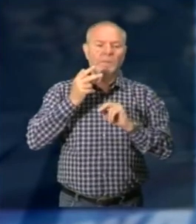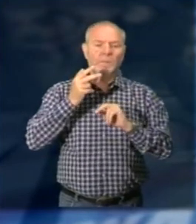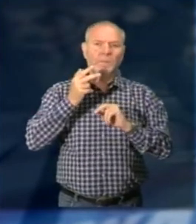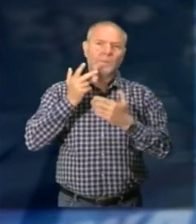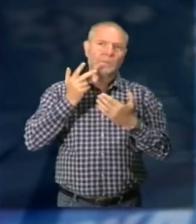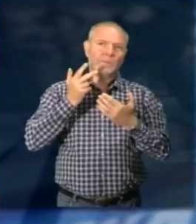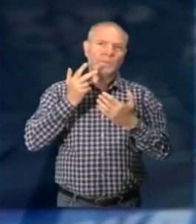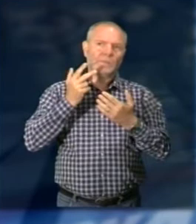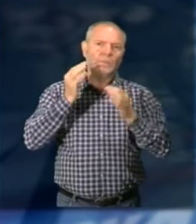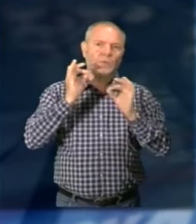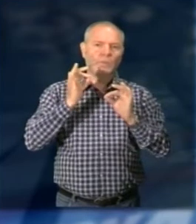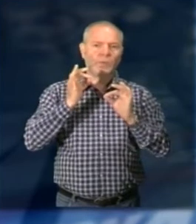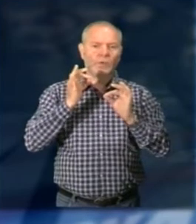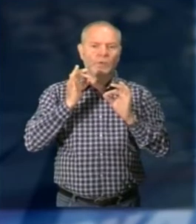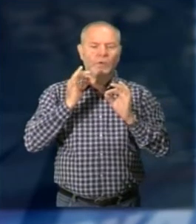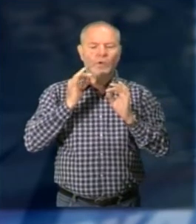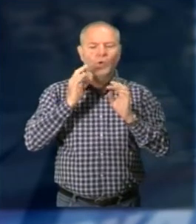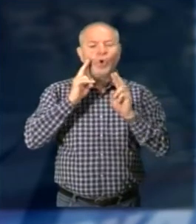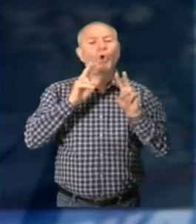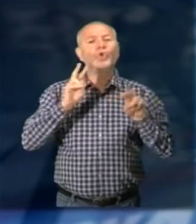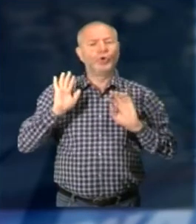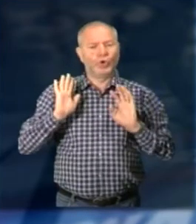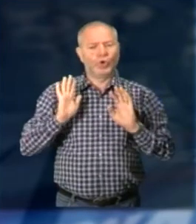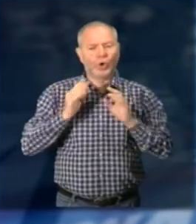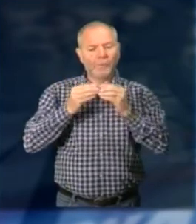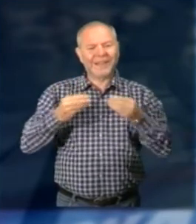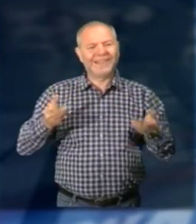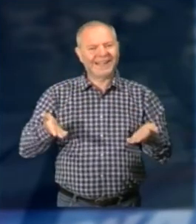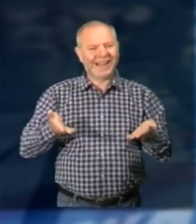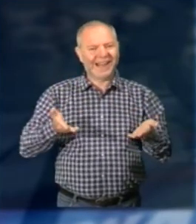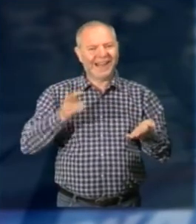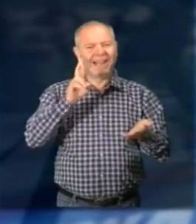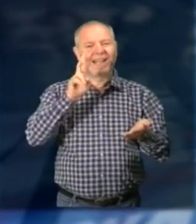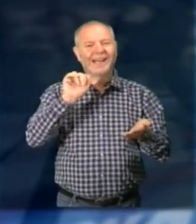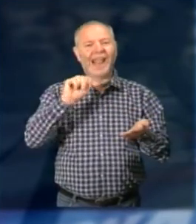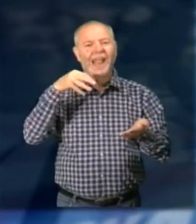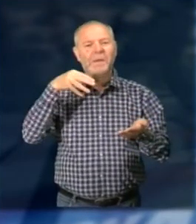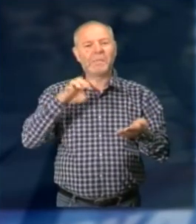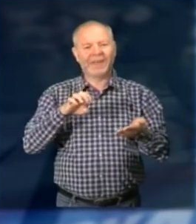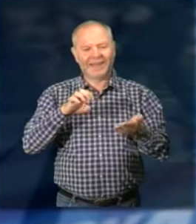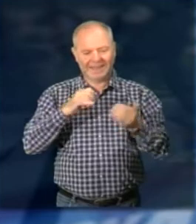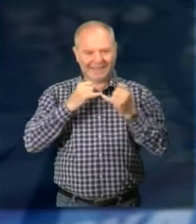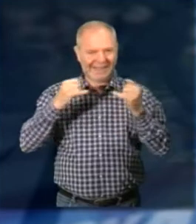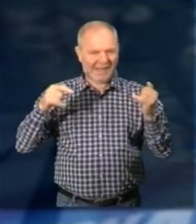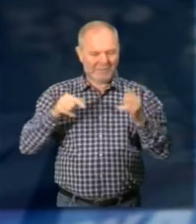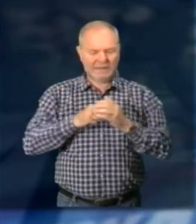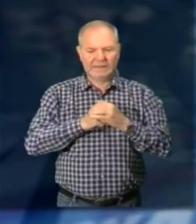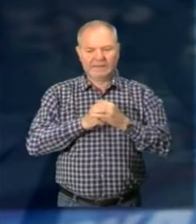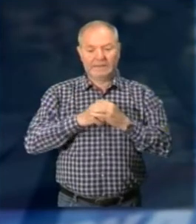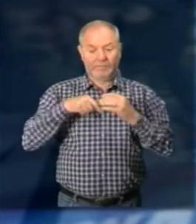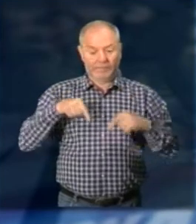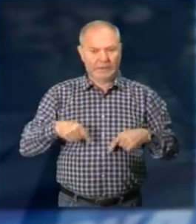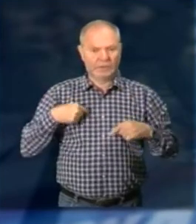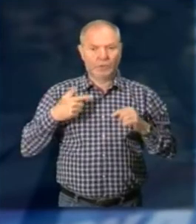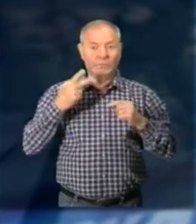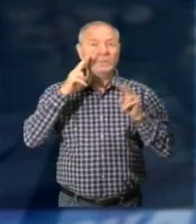verifica dello stato dei materiali Adesso stiamo cercando di approntare un progetto